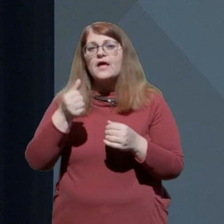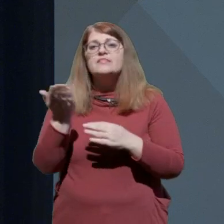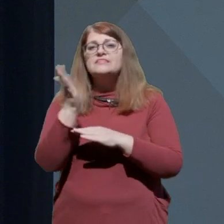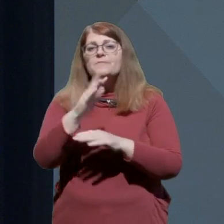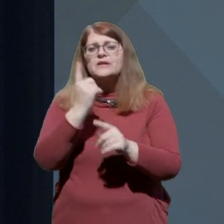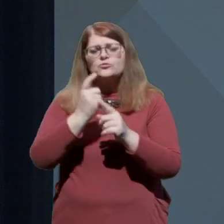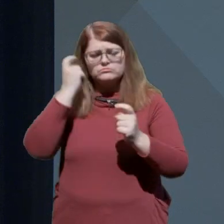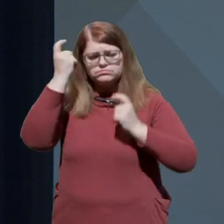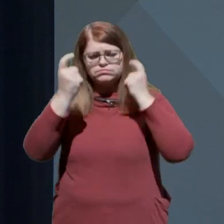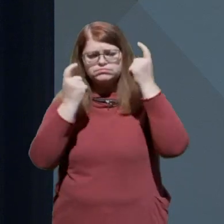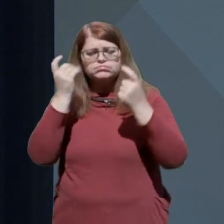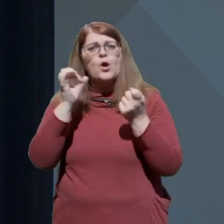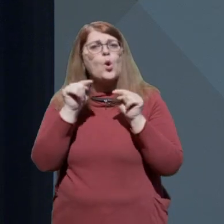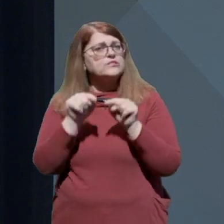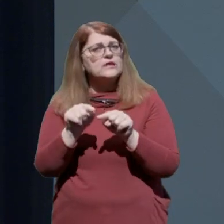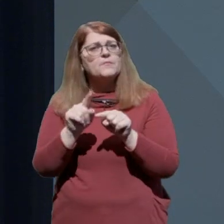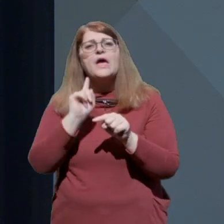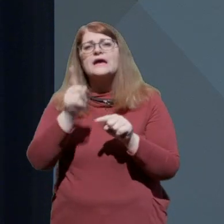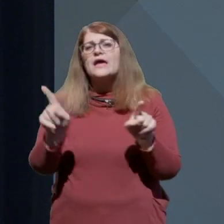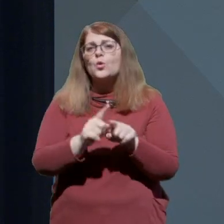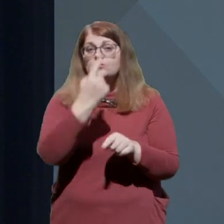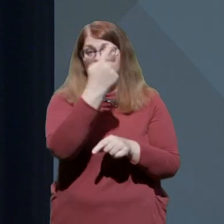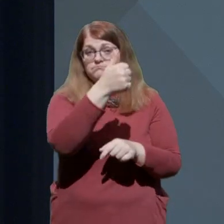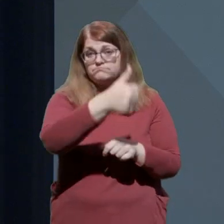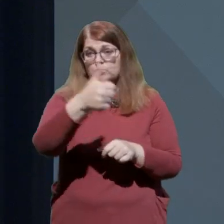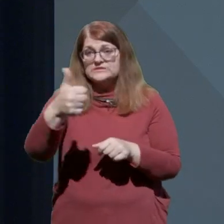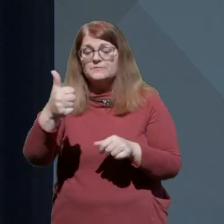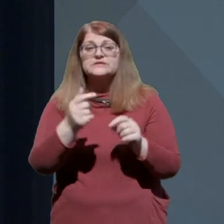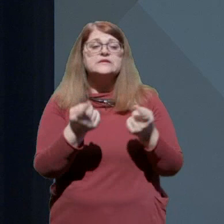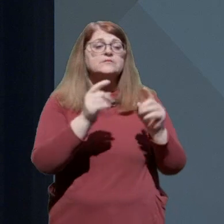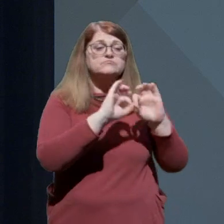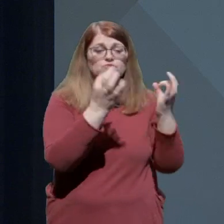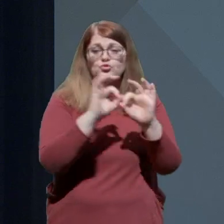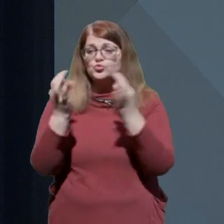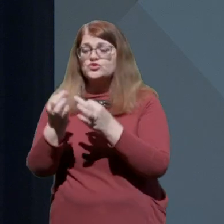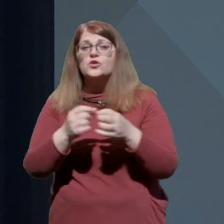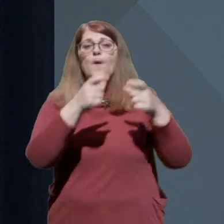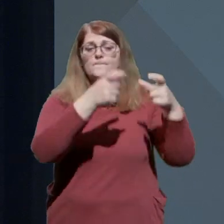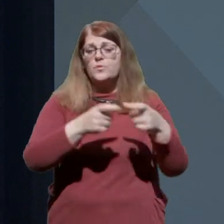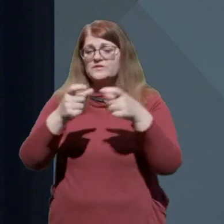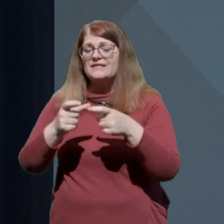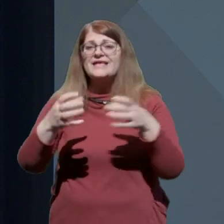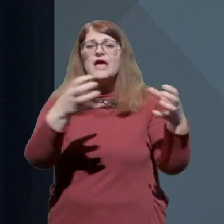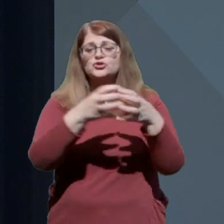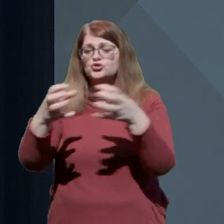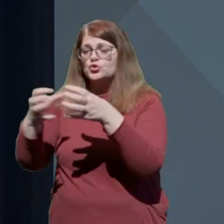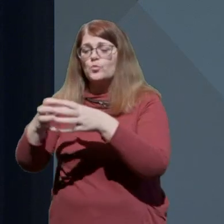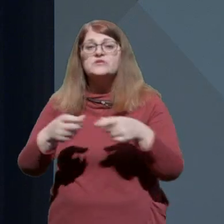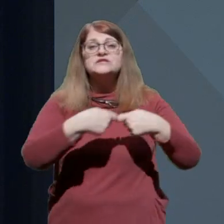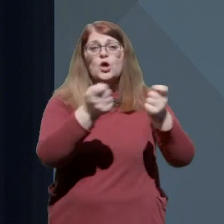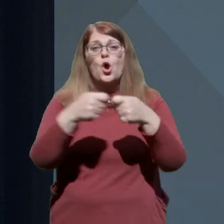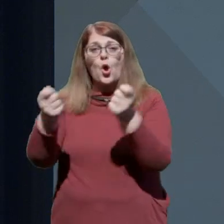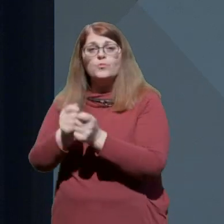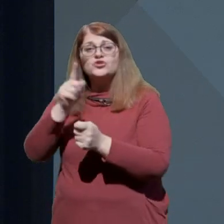premisleko o tem, kaj kot posameznik, družina, podjetje, skupnost, občina in Slovenija kot